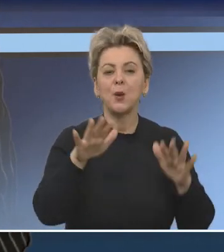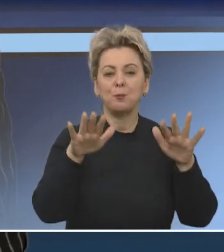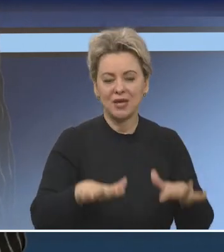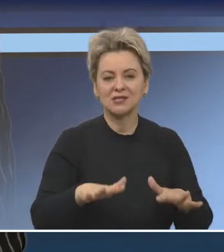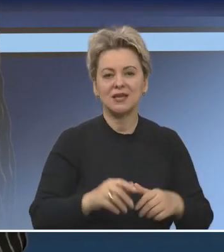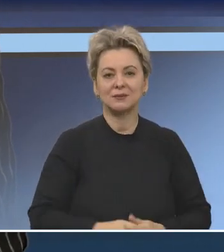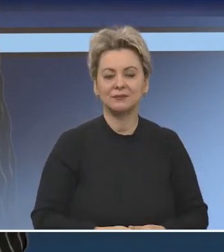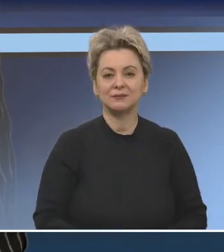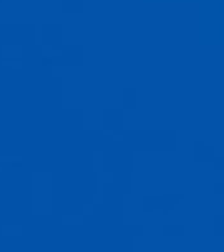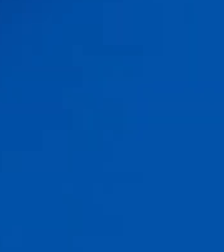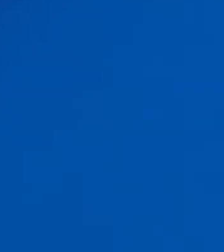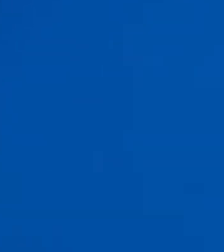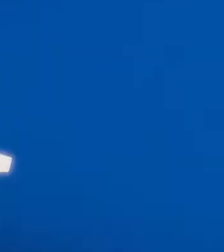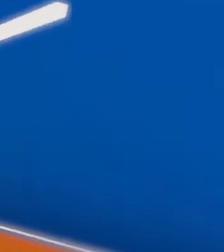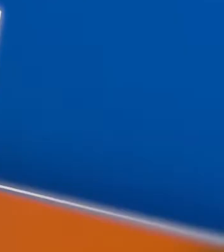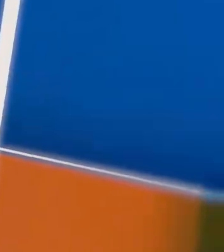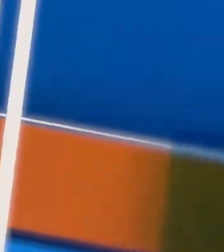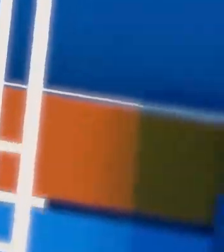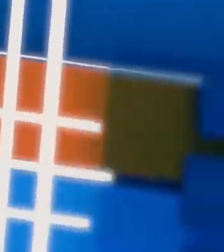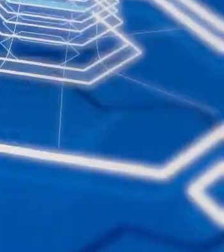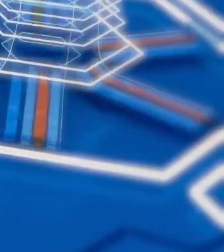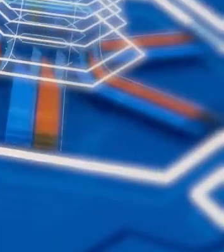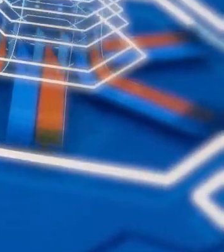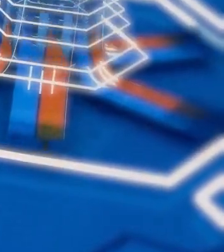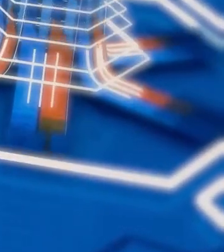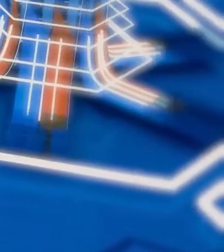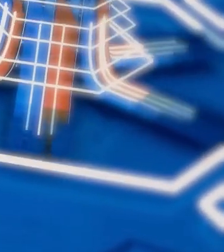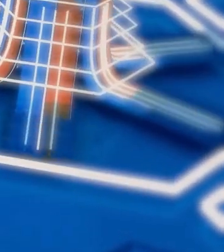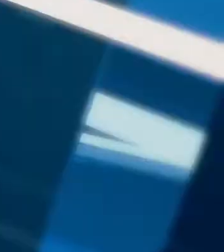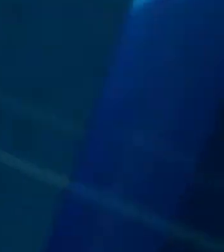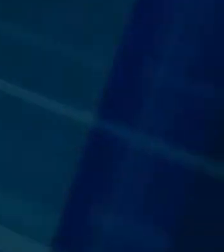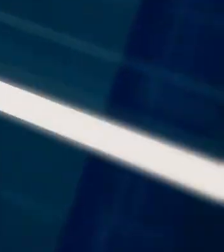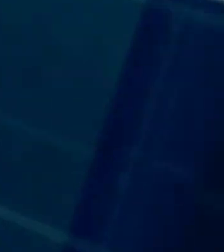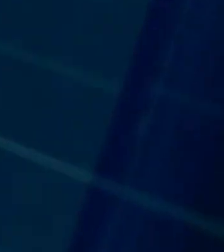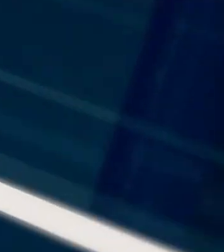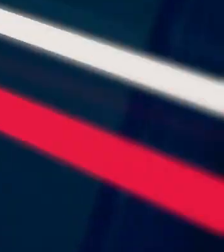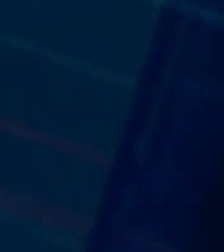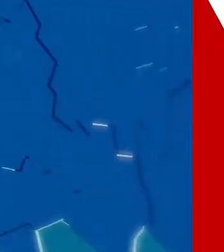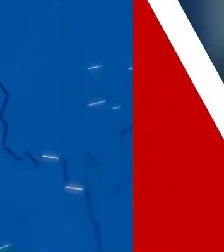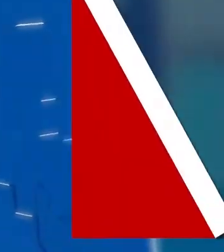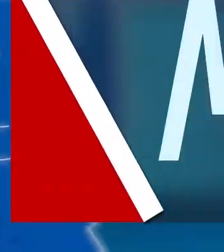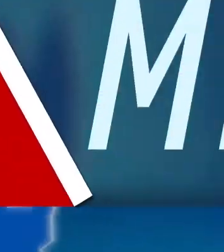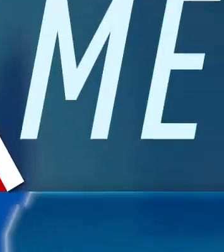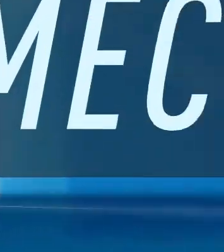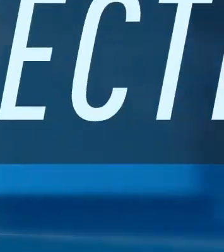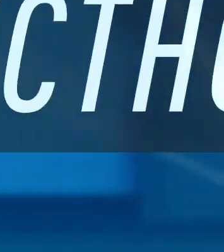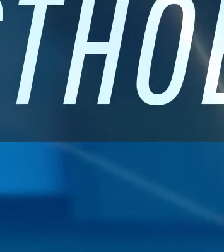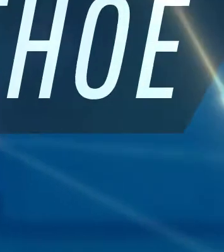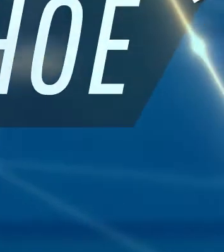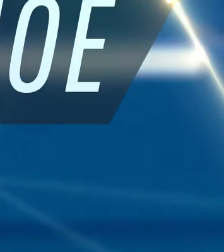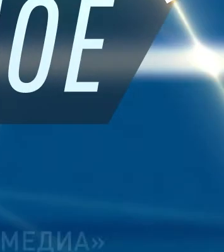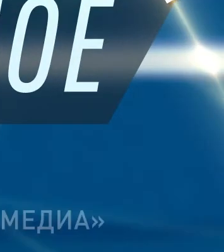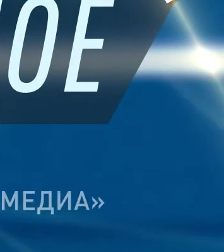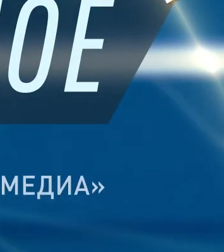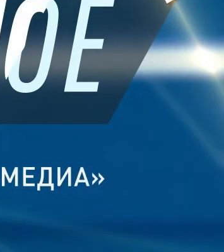Время местное. Редактор.Семкин Корректор.Егорова Корректор